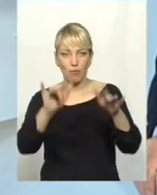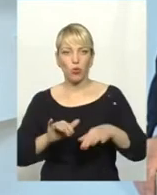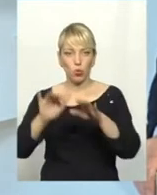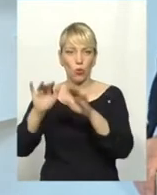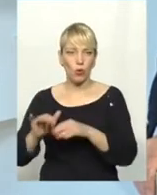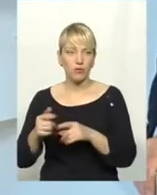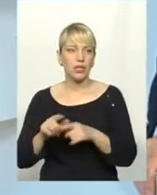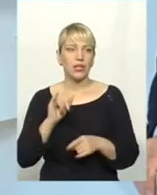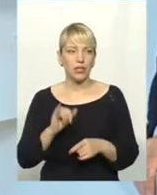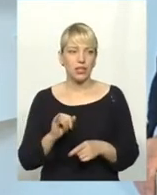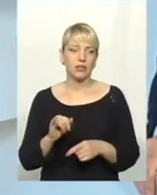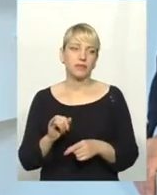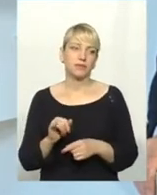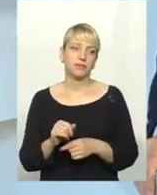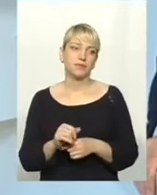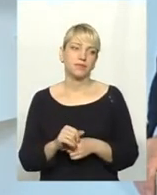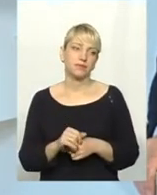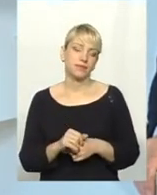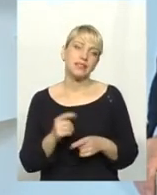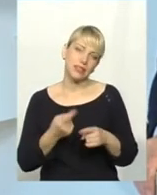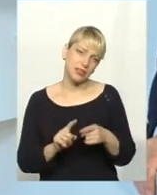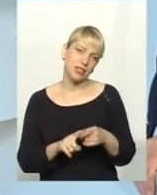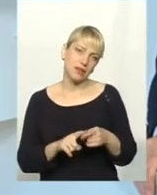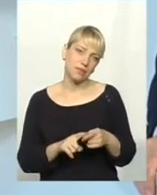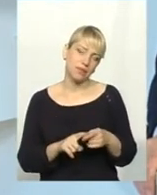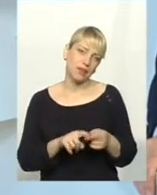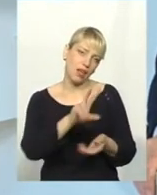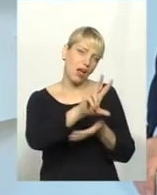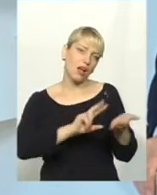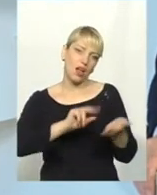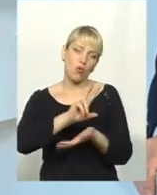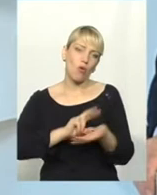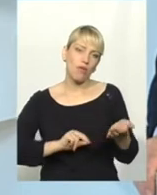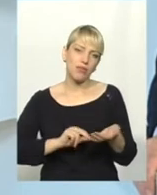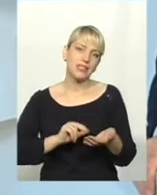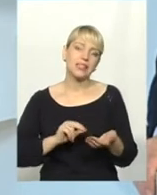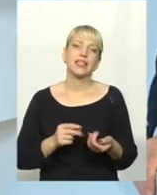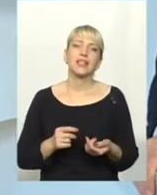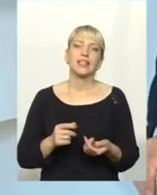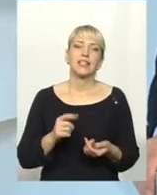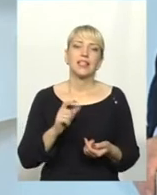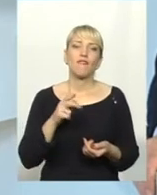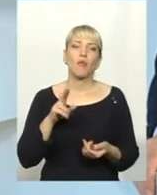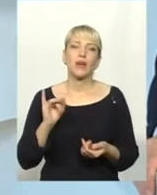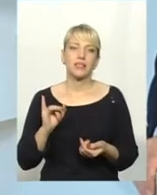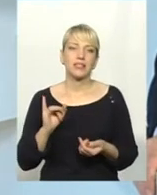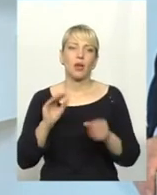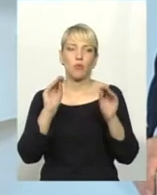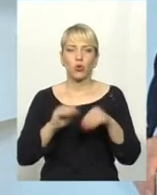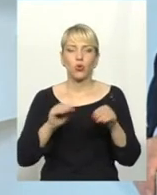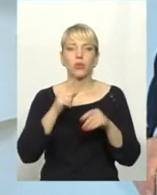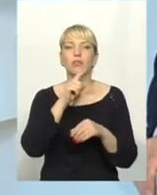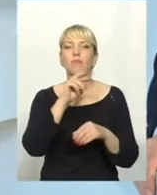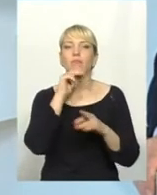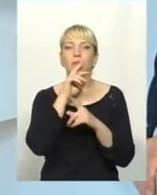інфекційні також. Це кальковані європейські протоколи, тому препарати там хороші, ті самі